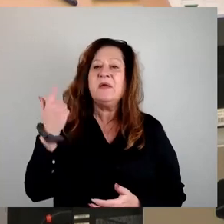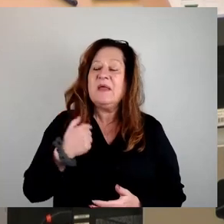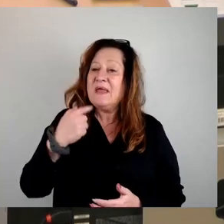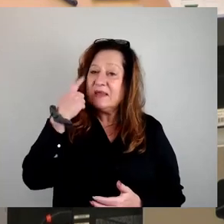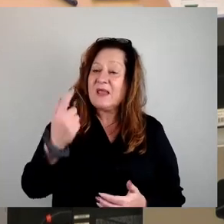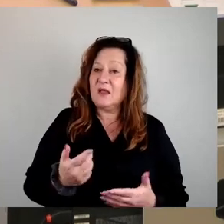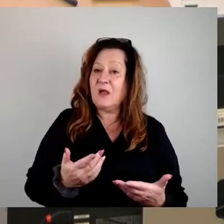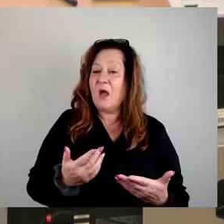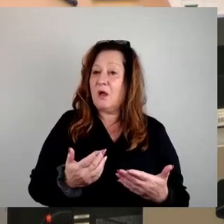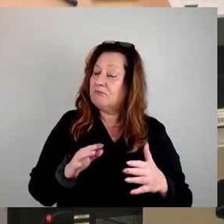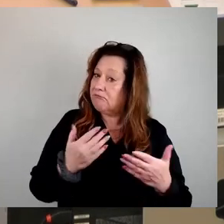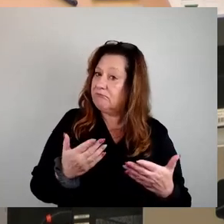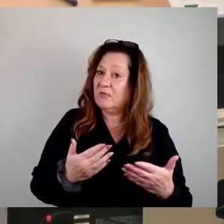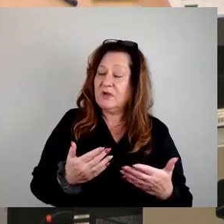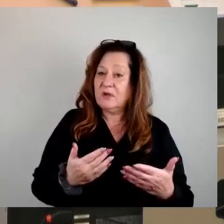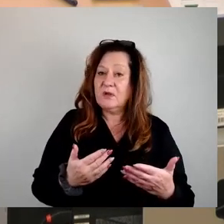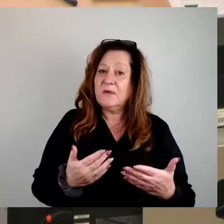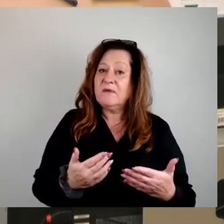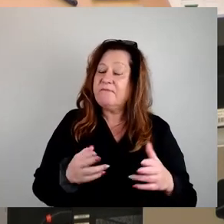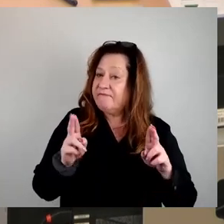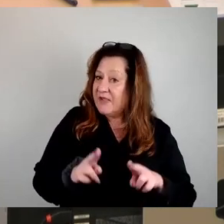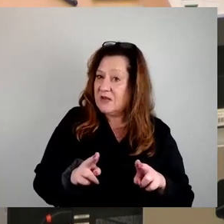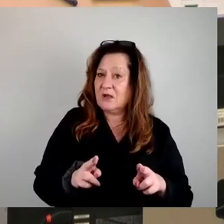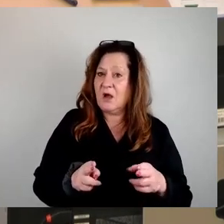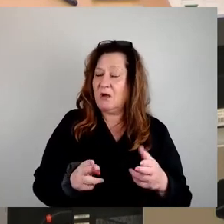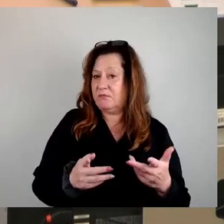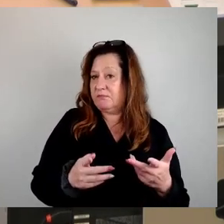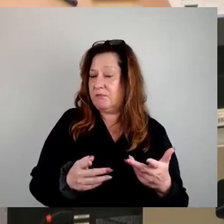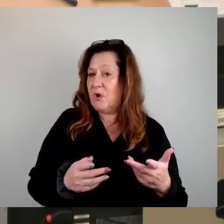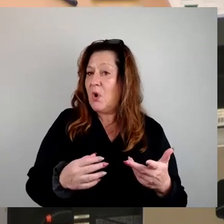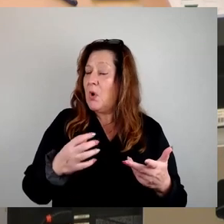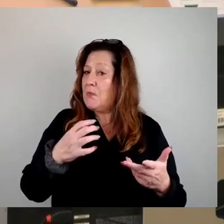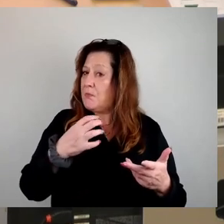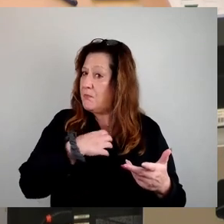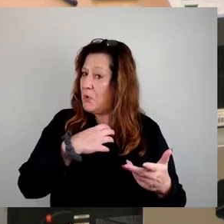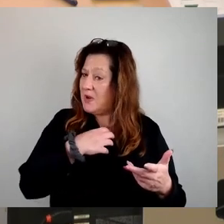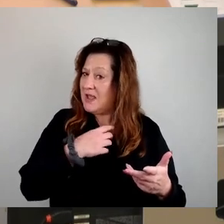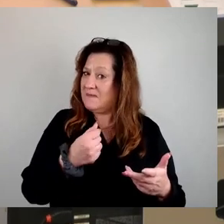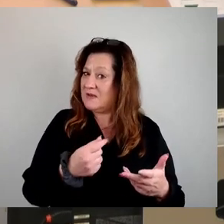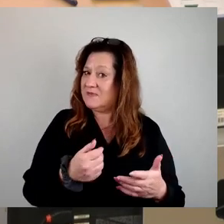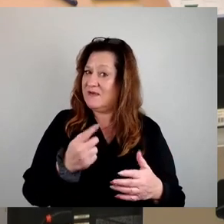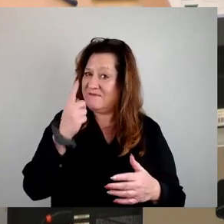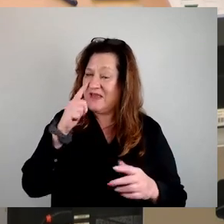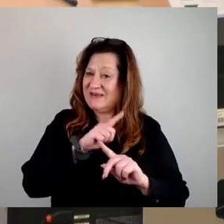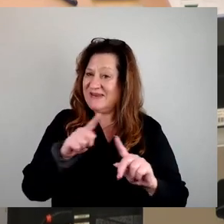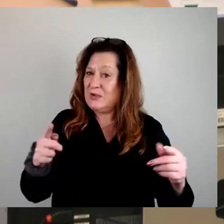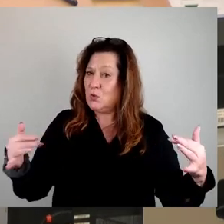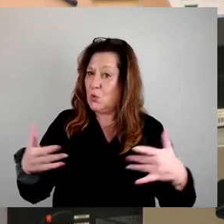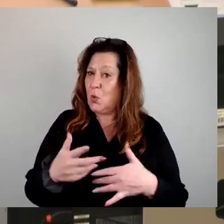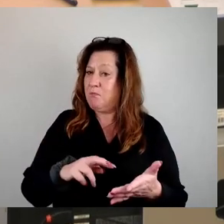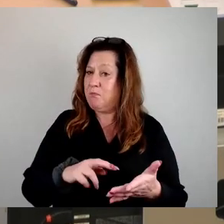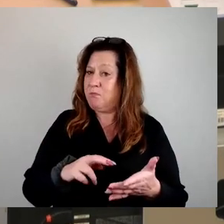geben würden, die Probleme hätten, ihre Mieten zu zahlen, wenn es nicht die grüne Politik geben würde, die so